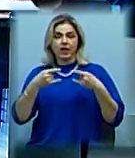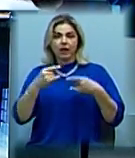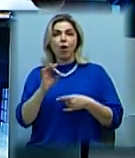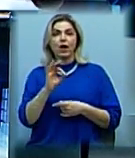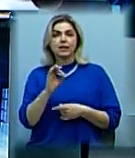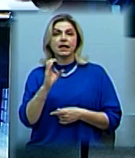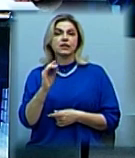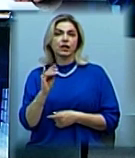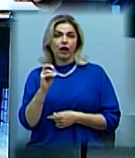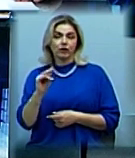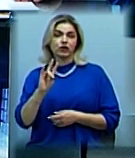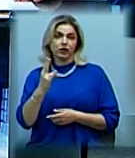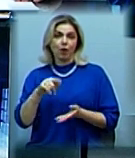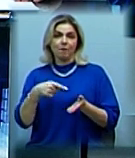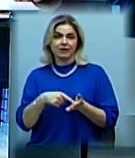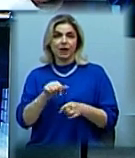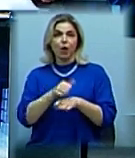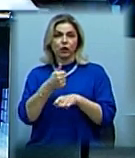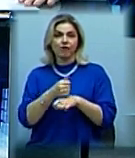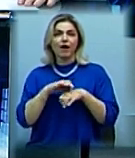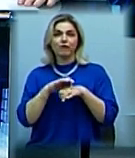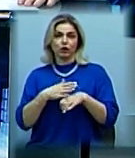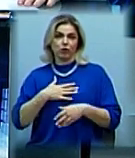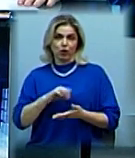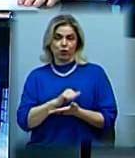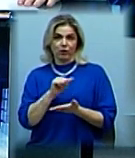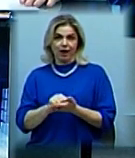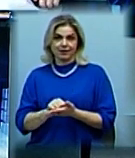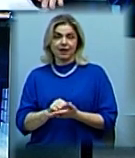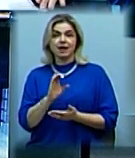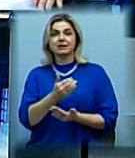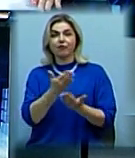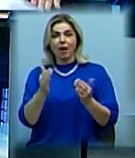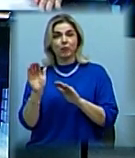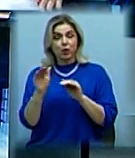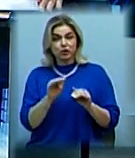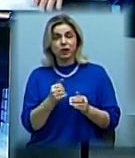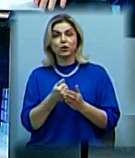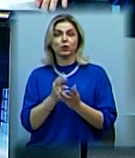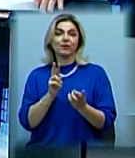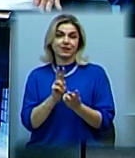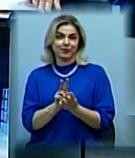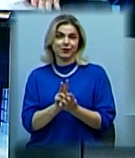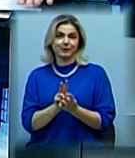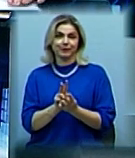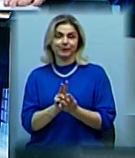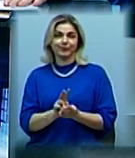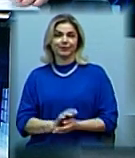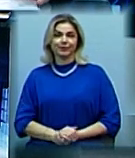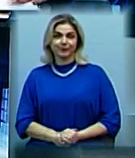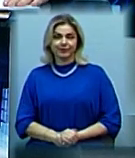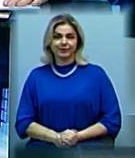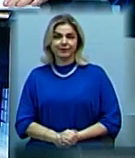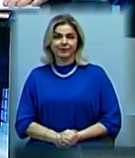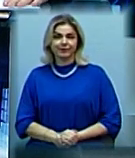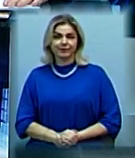Сінкевич, миколаївський міський голова, ведучий – Федір Бондар. А я з вами на цьому прощаюся. Зустрінемось у наступному ефірі